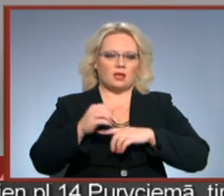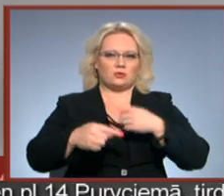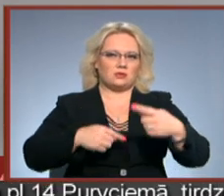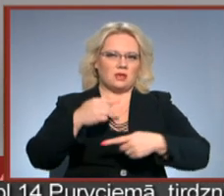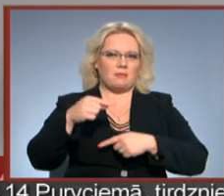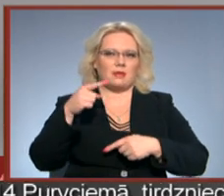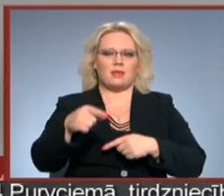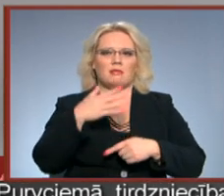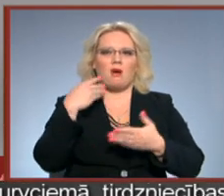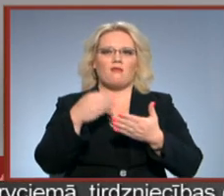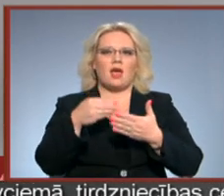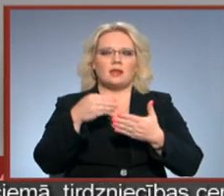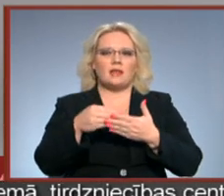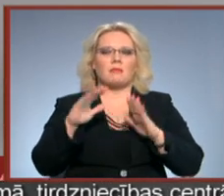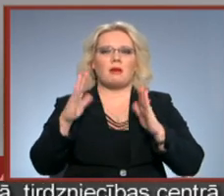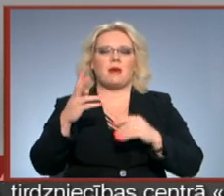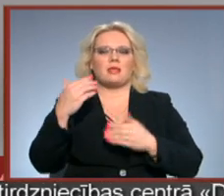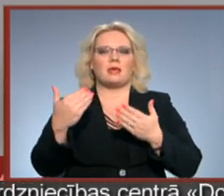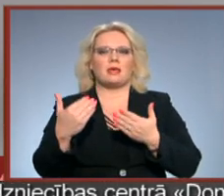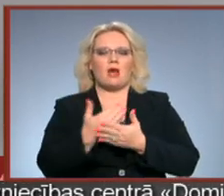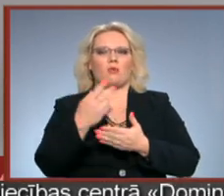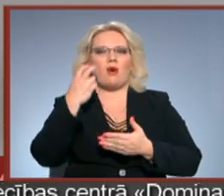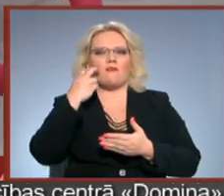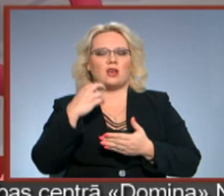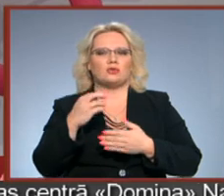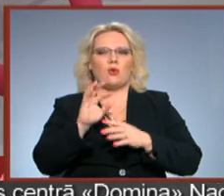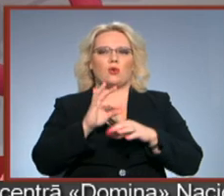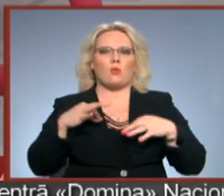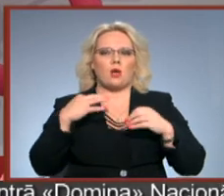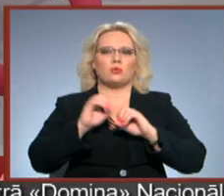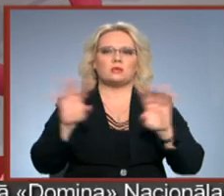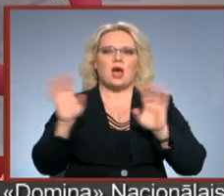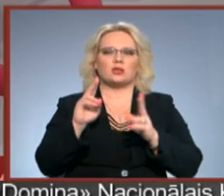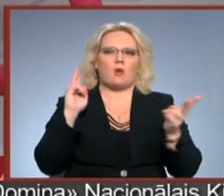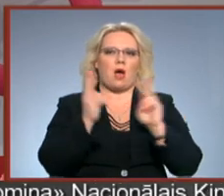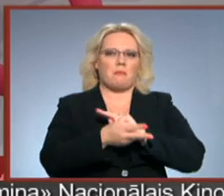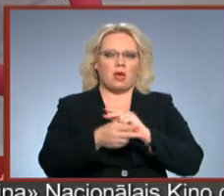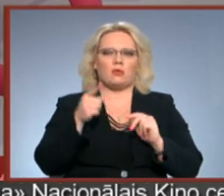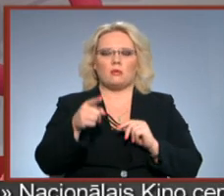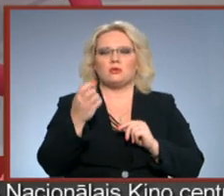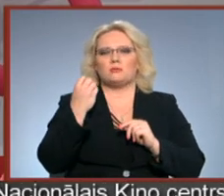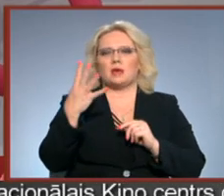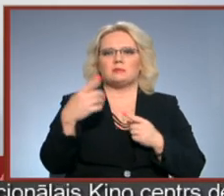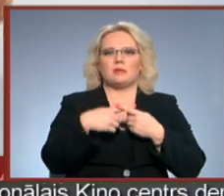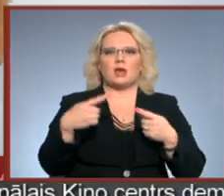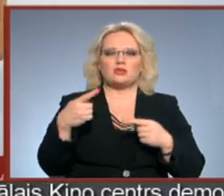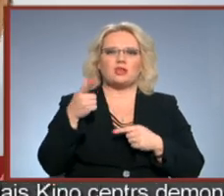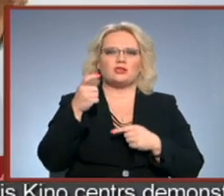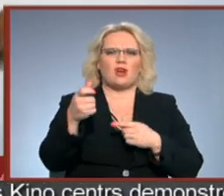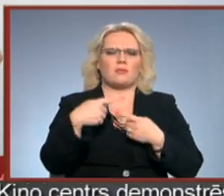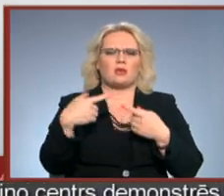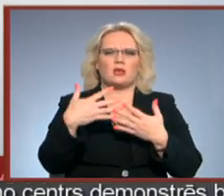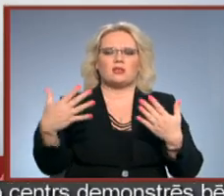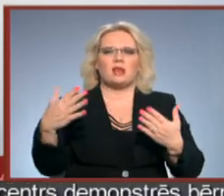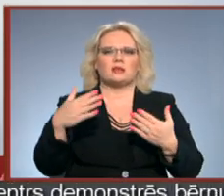svarīgi nav tā vērtība, bet jauno un veco rotu stāstu apmaiņa. Kad būs aizpildītas 15 šādas šaujami ieroķu kontūras dažādās